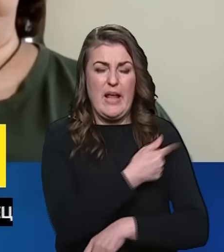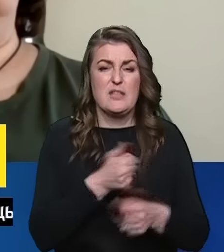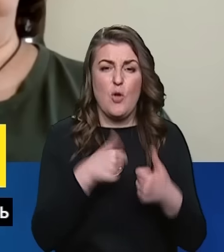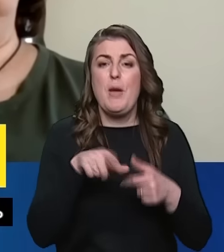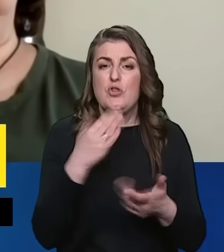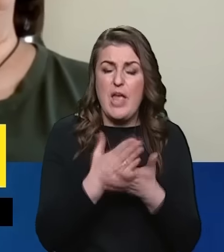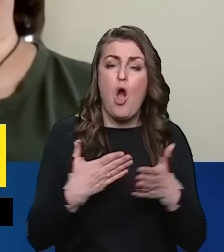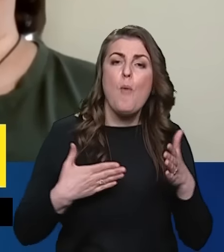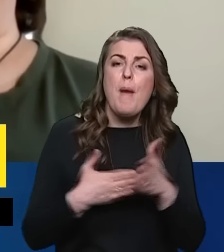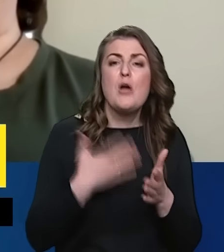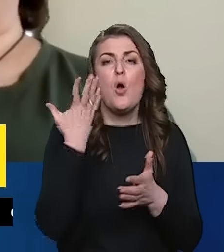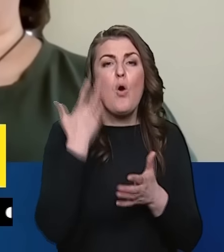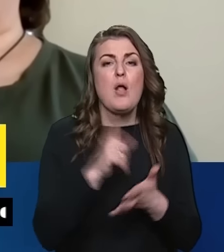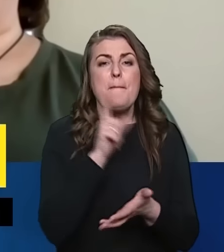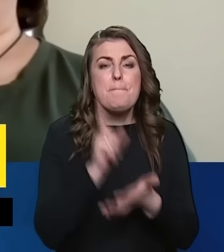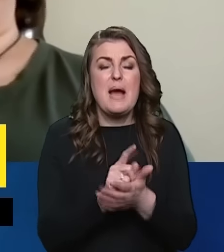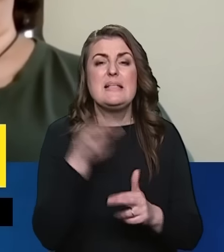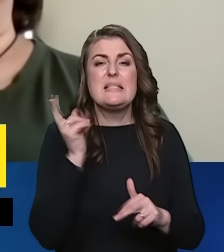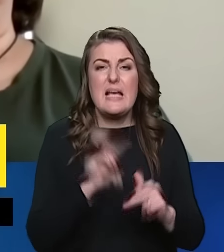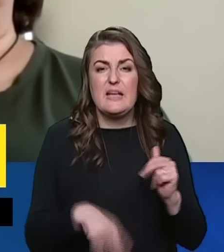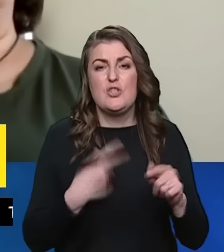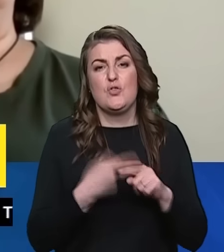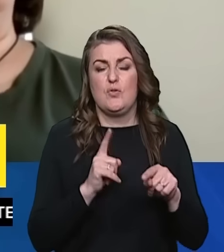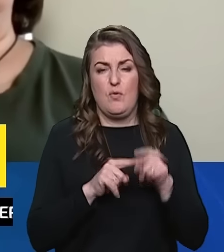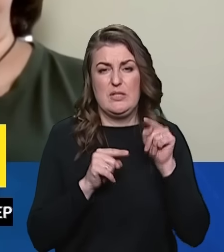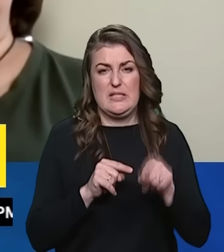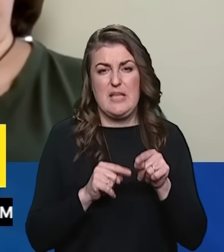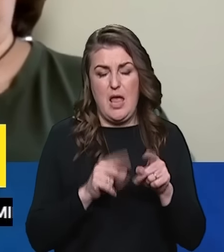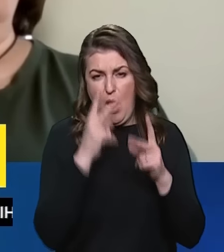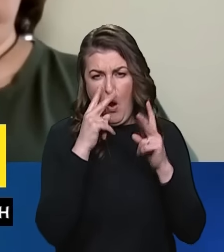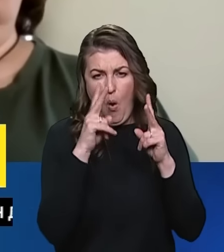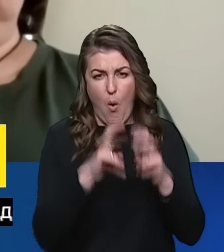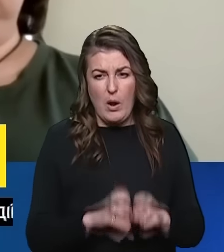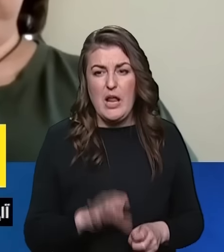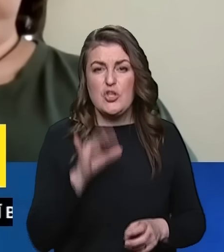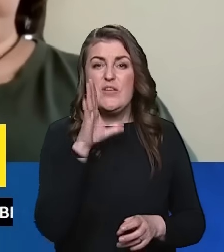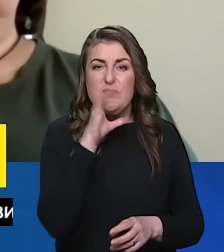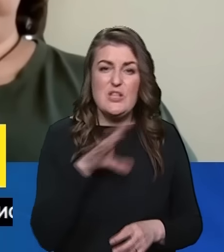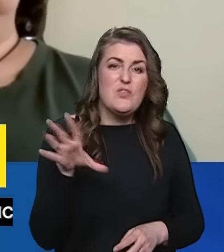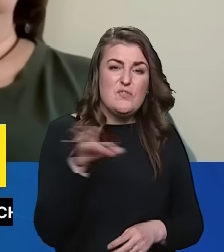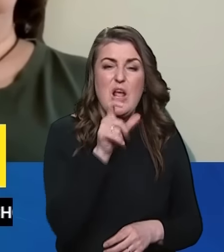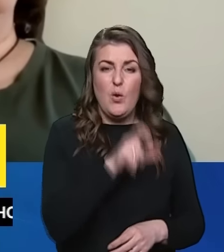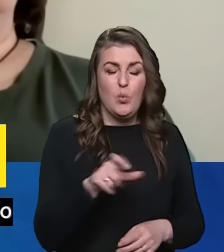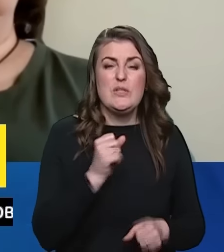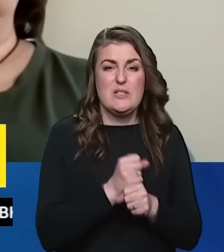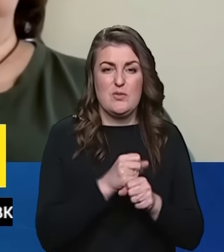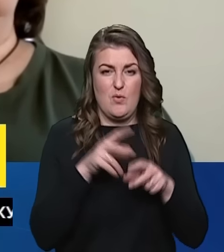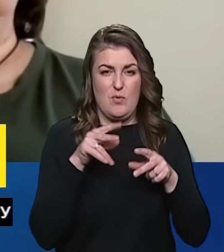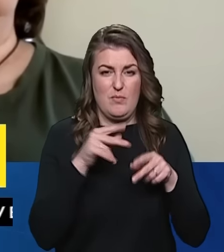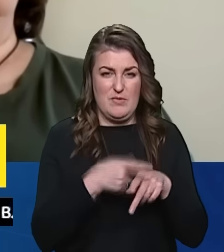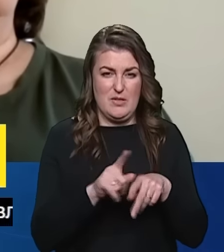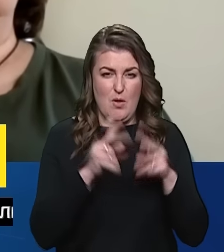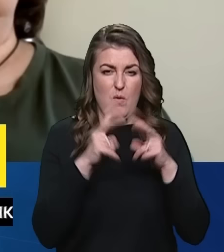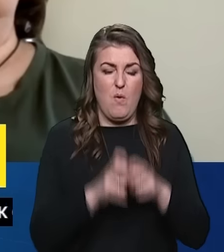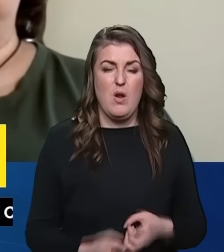обмеження, коли має закінчитися ось цей огляд? І чи встигнуть всі люди його здійснити?